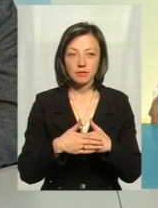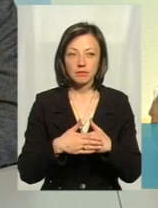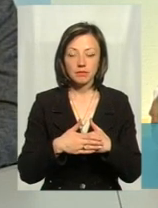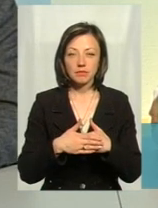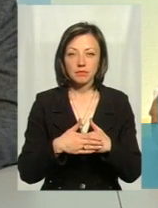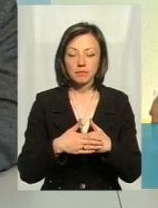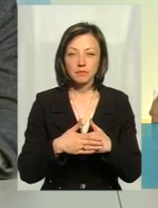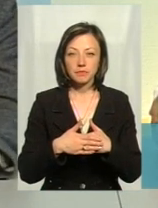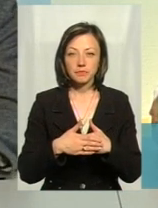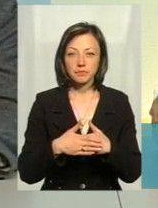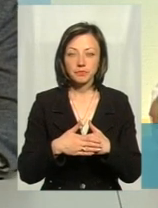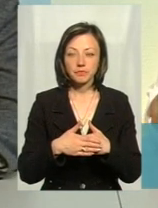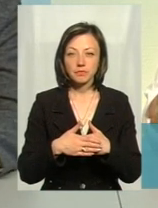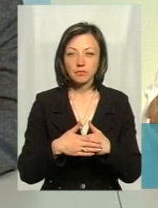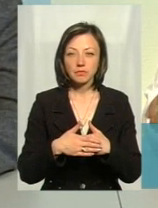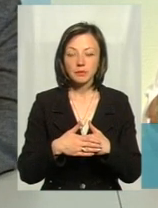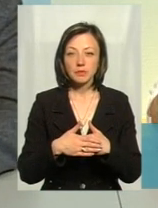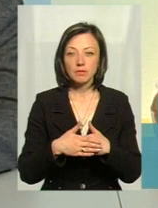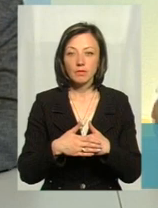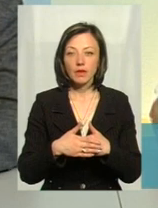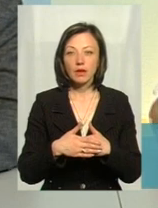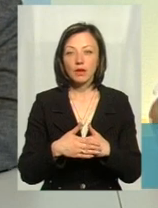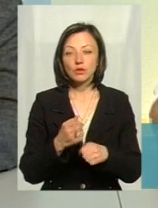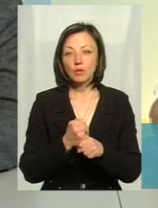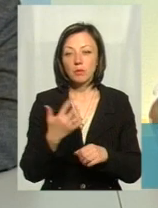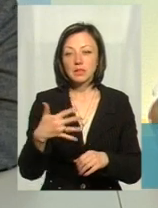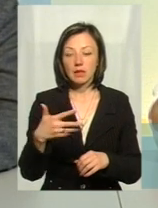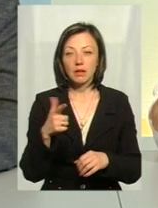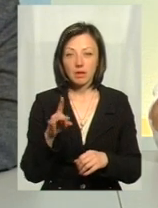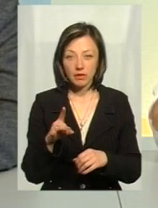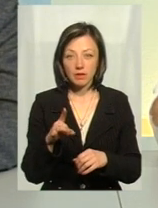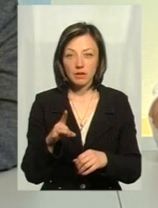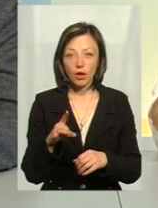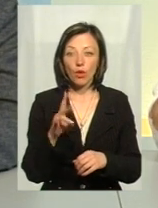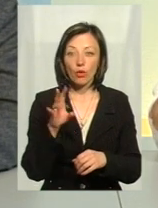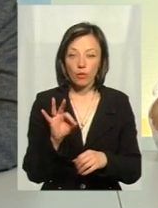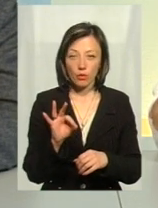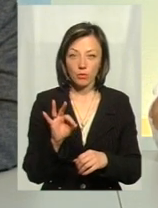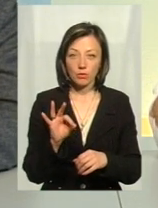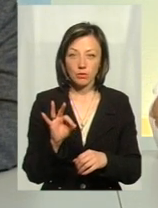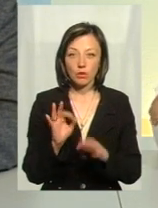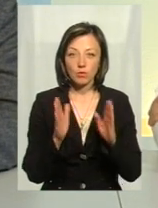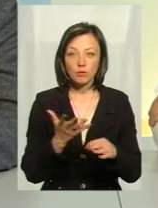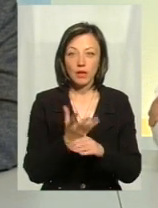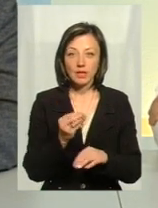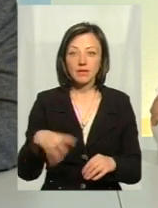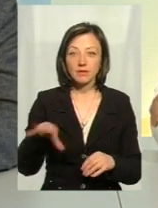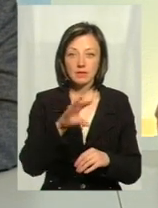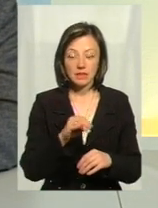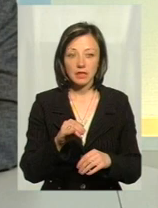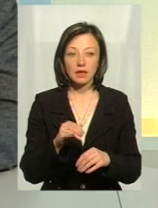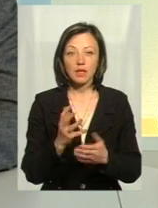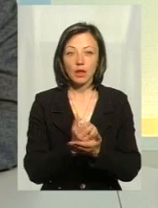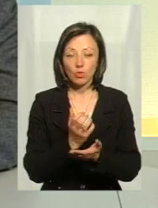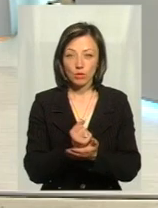і було, як район на 1,5 тисячі зараз. Давайте зробимо 50 гривень, але будуть платити всі, і все одно